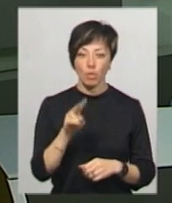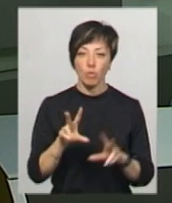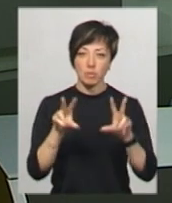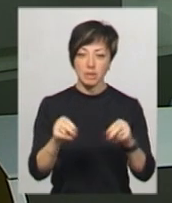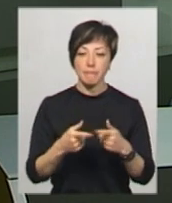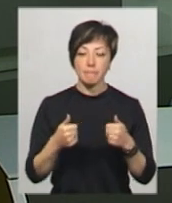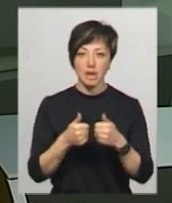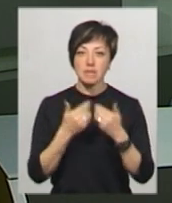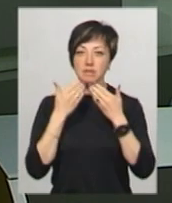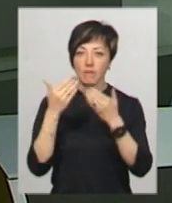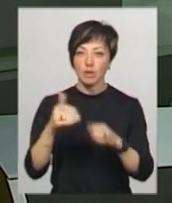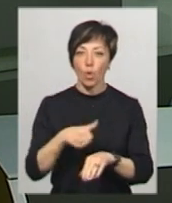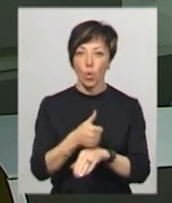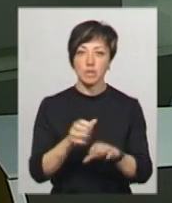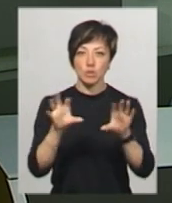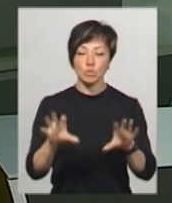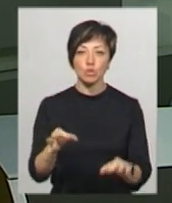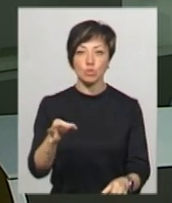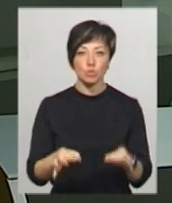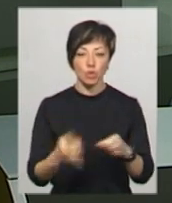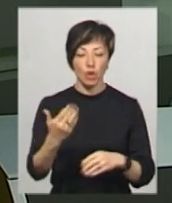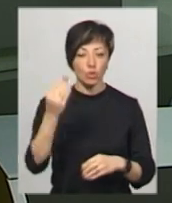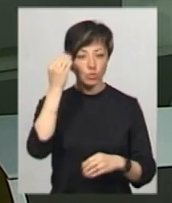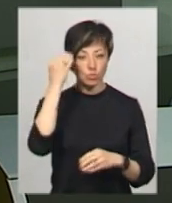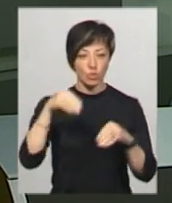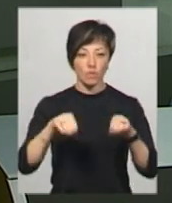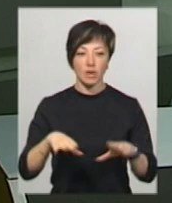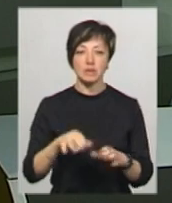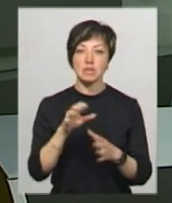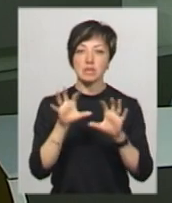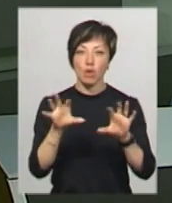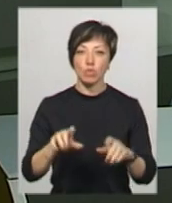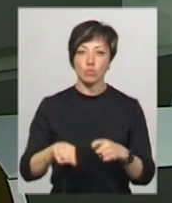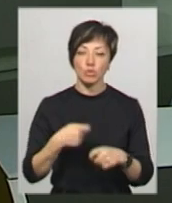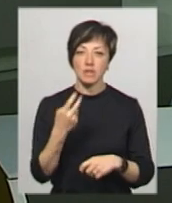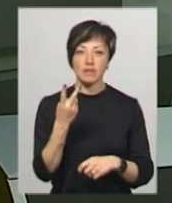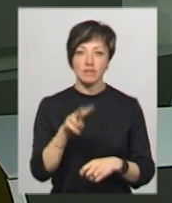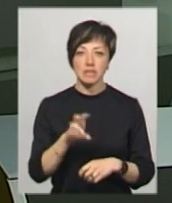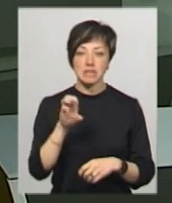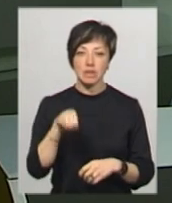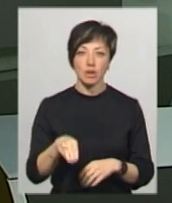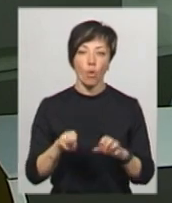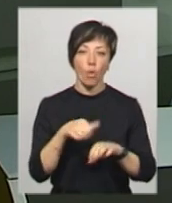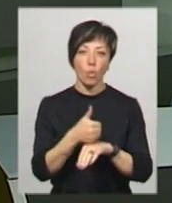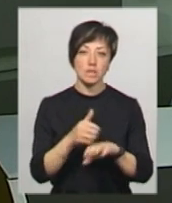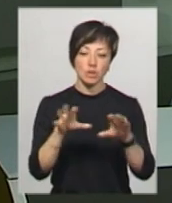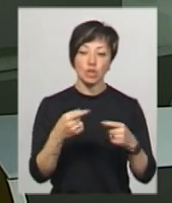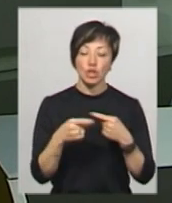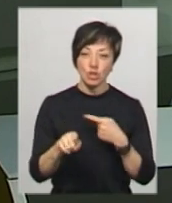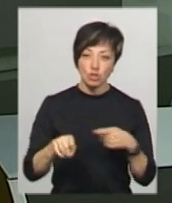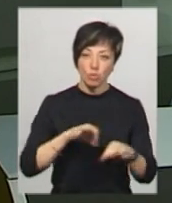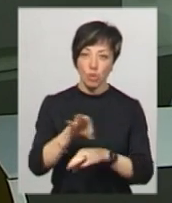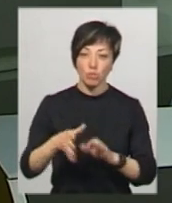партія звернеться до Конституційного суду. Адже, на його думку, ухвалений закон порушує щонайменше дві статті Конституції. Інший проєкт